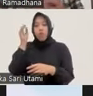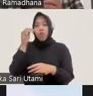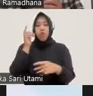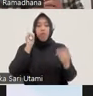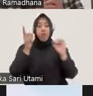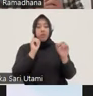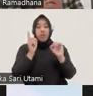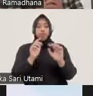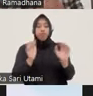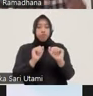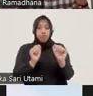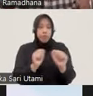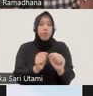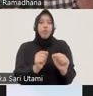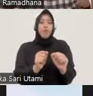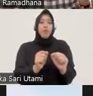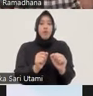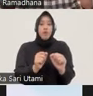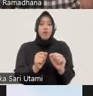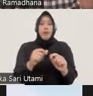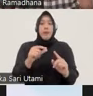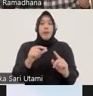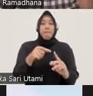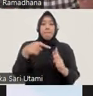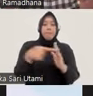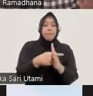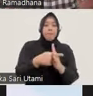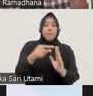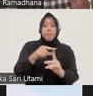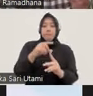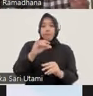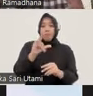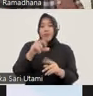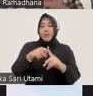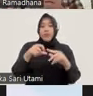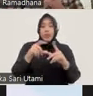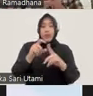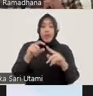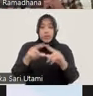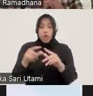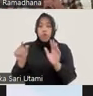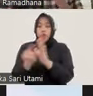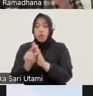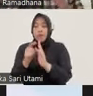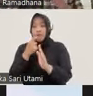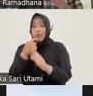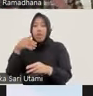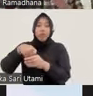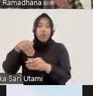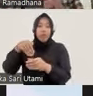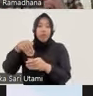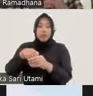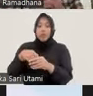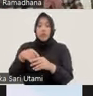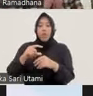habisan-habisan pilkada. Undang-undang yang terkait dengan investasi luar biasa cepatnya. Seperti undang-undang IKN